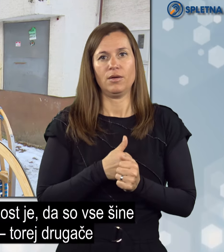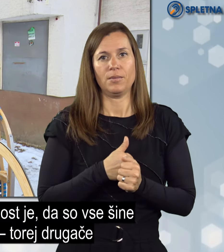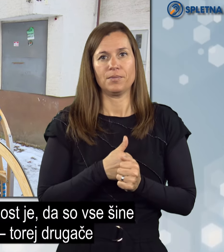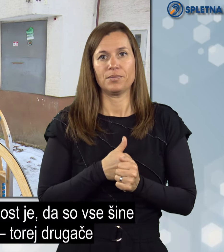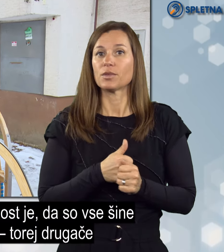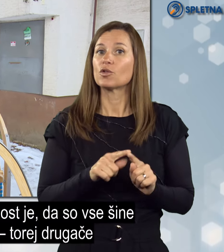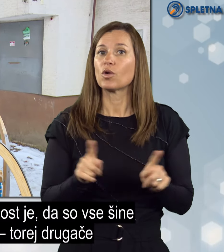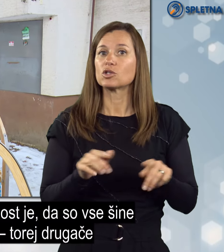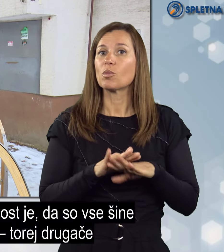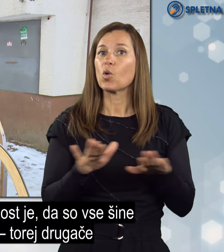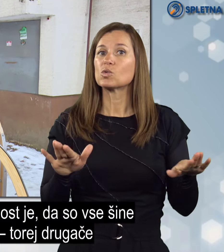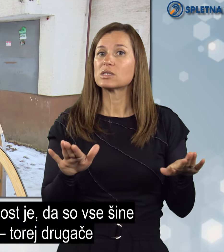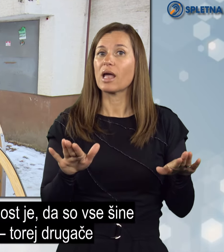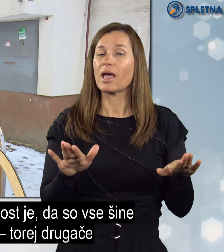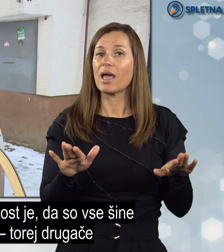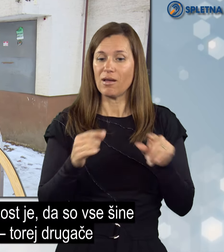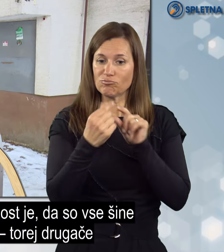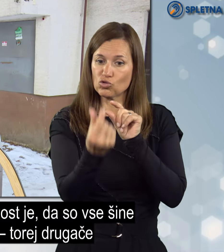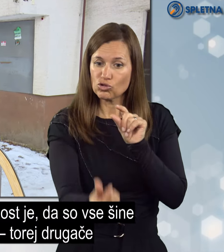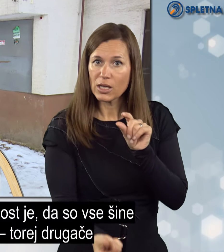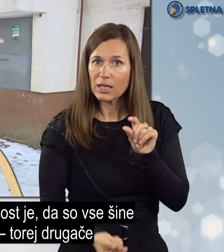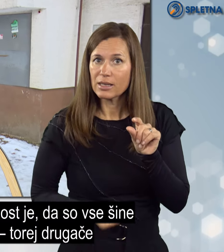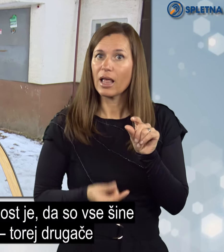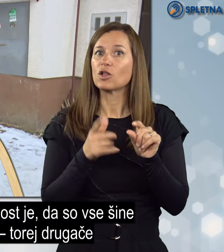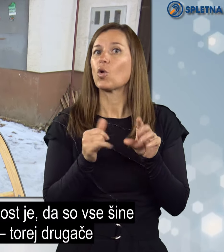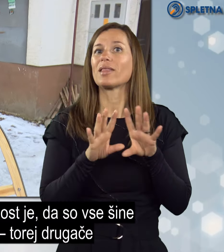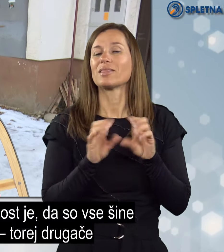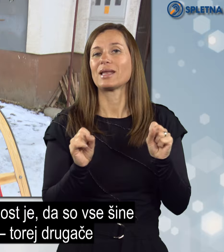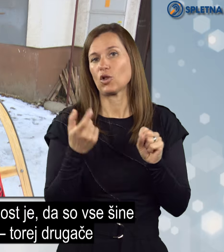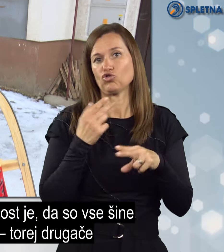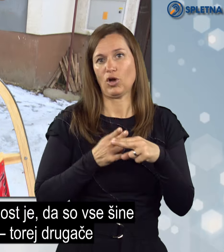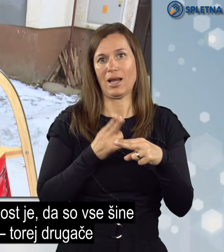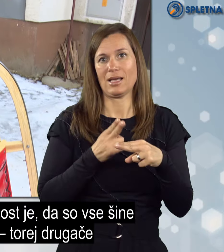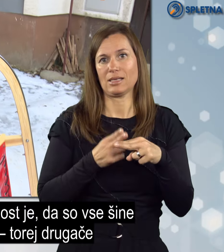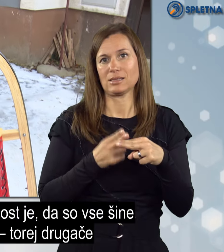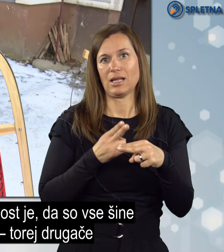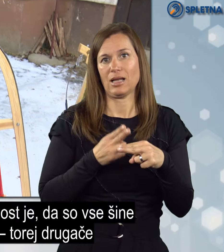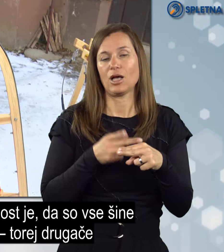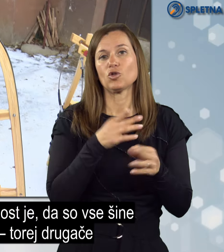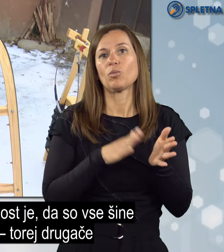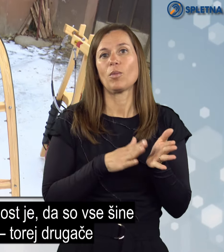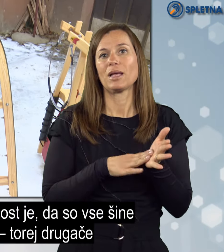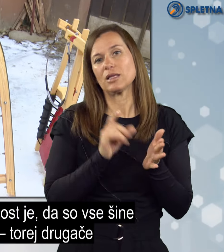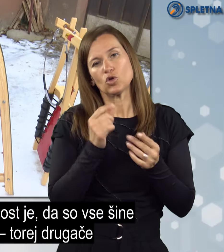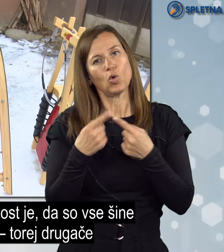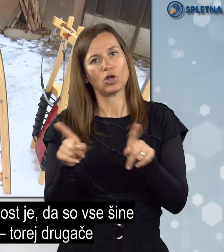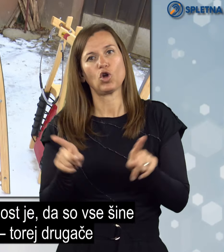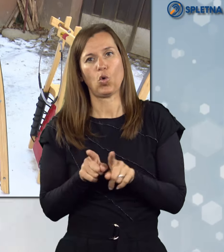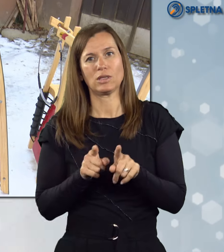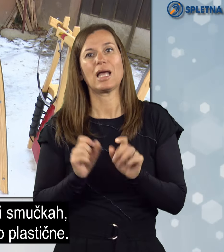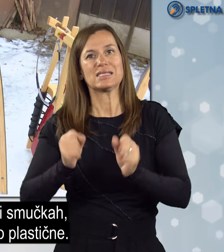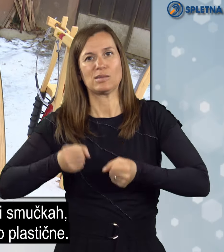Bistvena značilnost je to, da so vse te šine narejene železna. Se pravi,